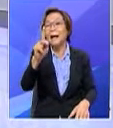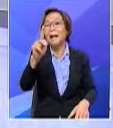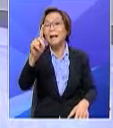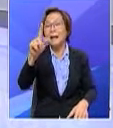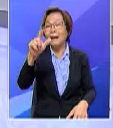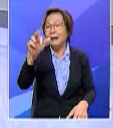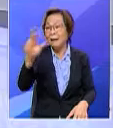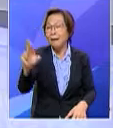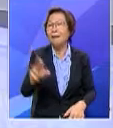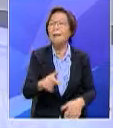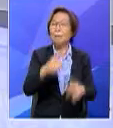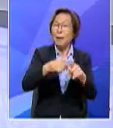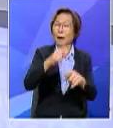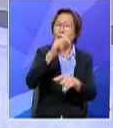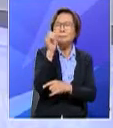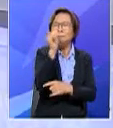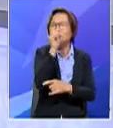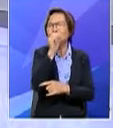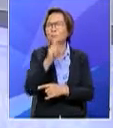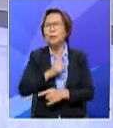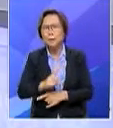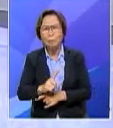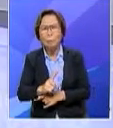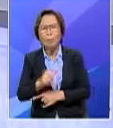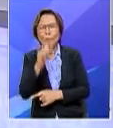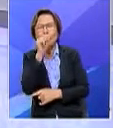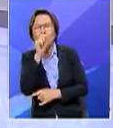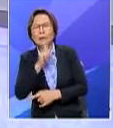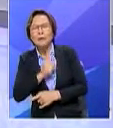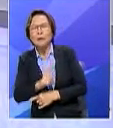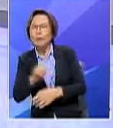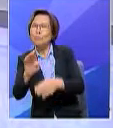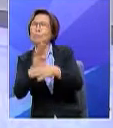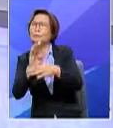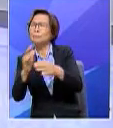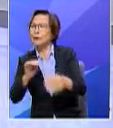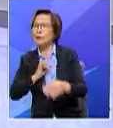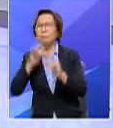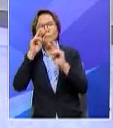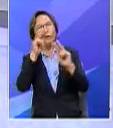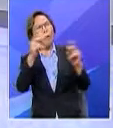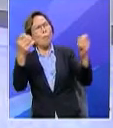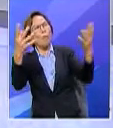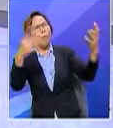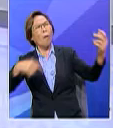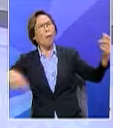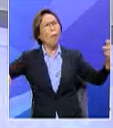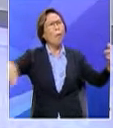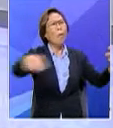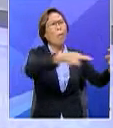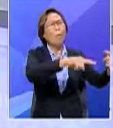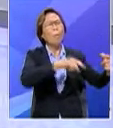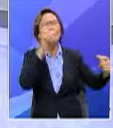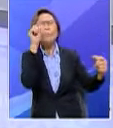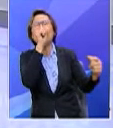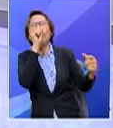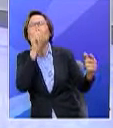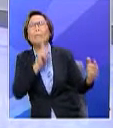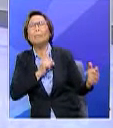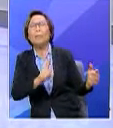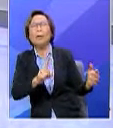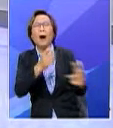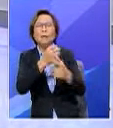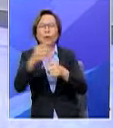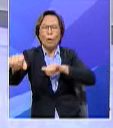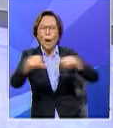nasyid juga bisnes sebab saya lihat ramai di kalangan penggiat nasyid ataupun